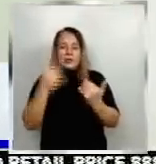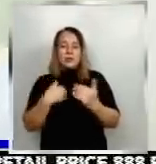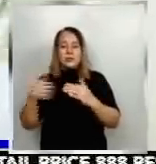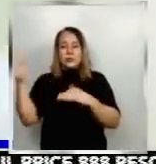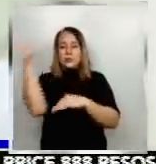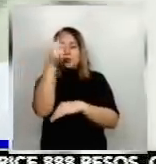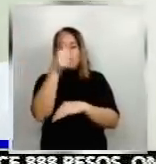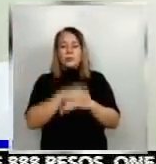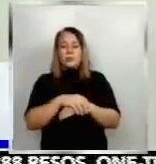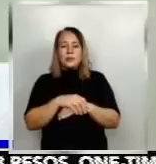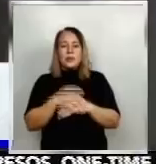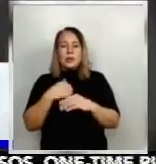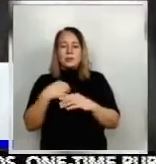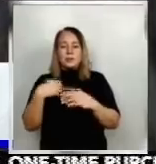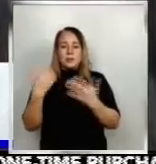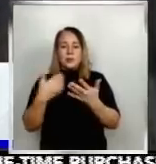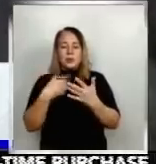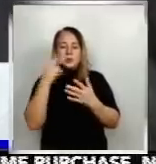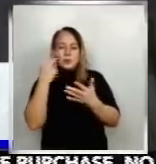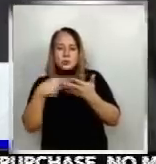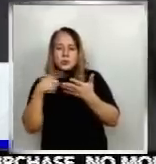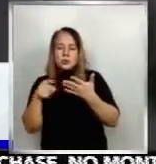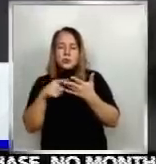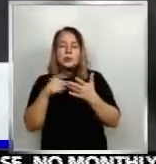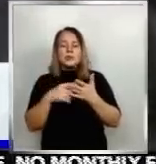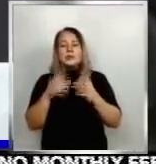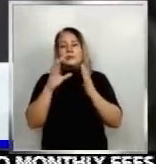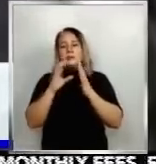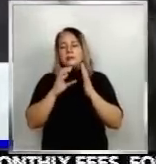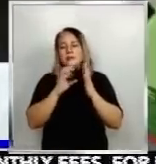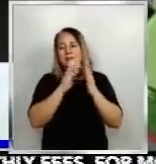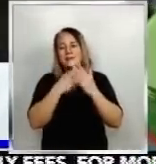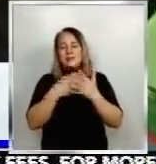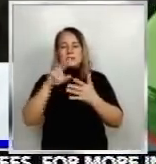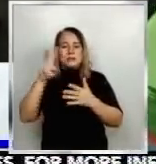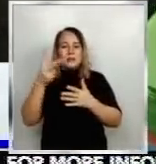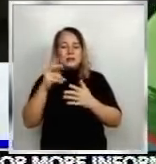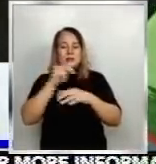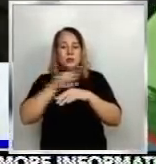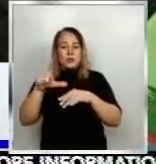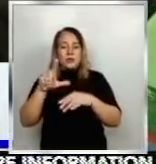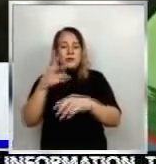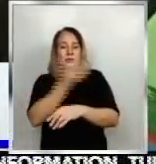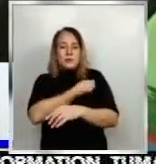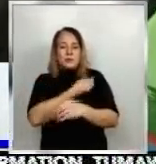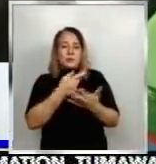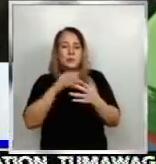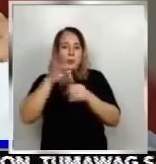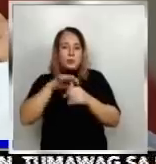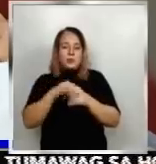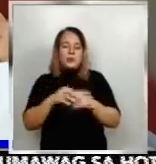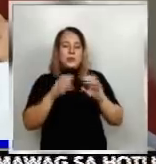-19 para tingnan ang paghahanda ng lungsod sa ikalawang National Vaccination Drive mula December 15 hanggang 17.